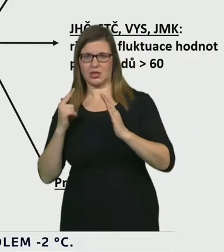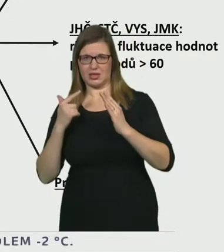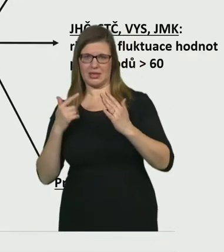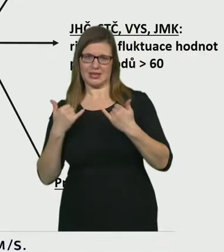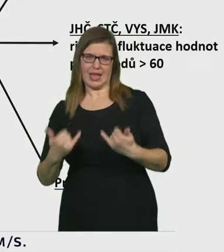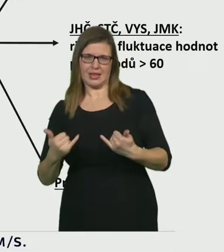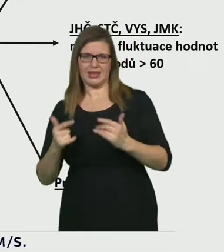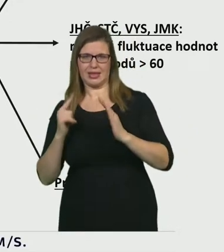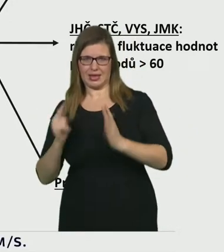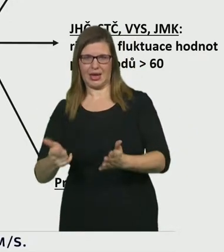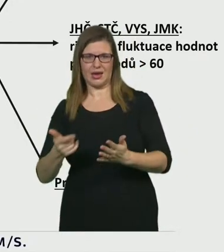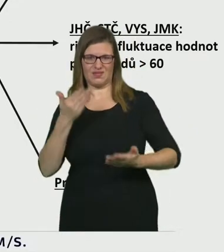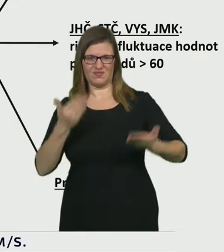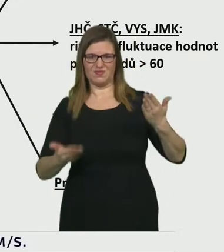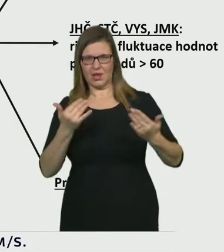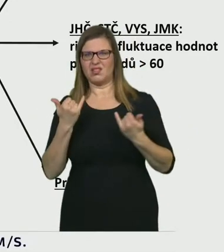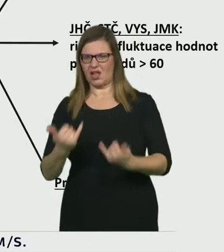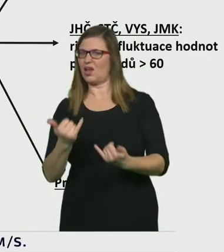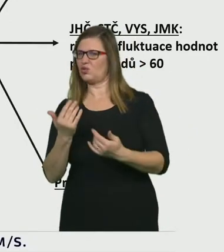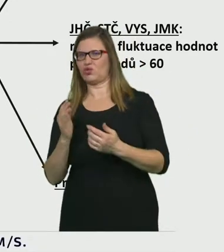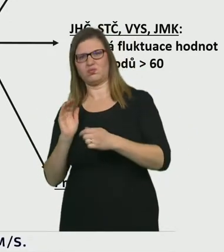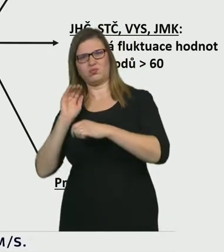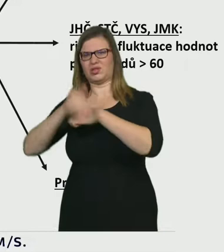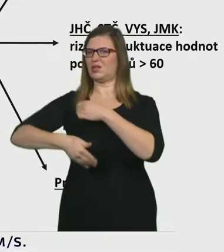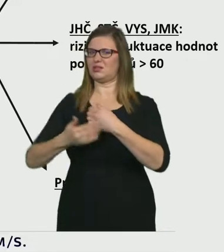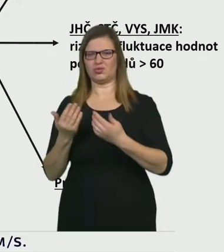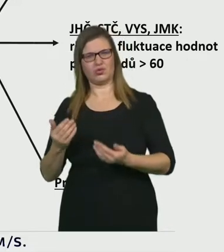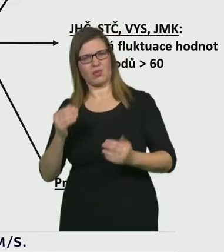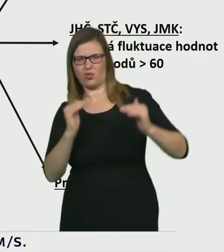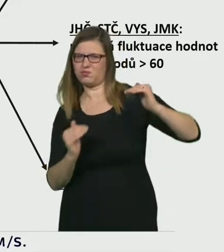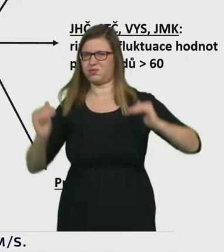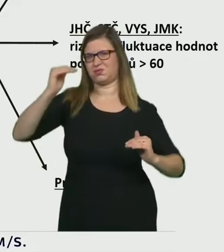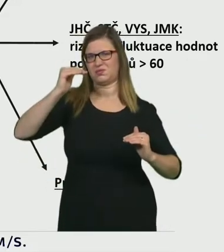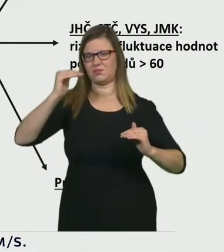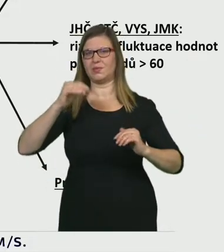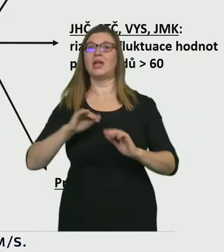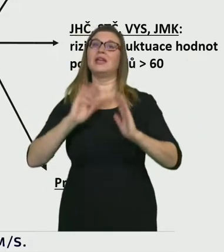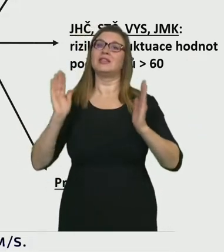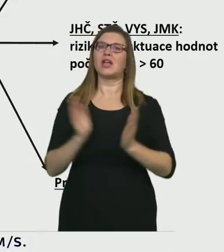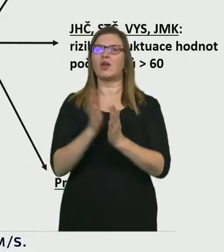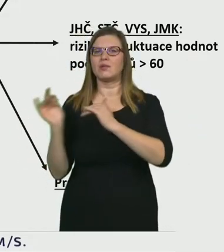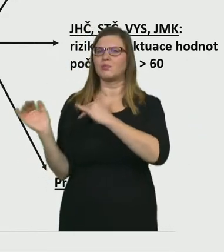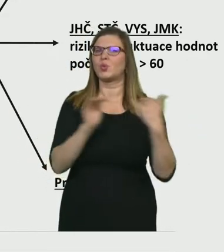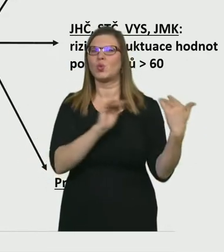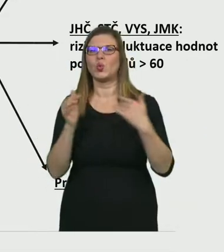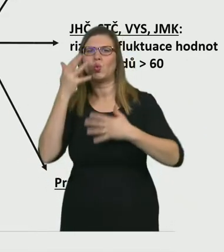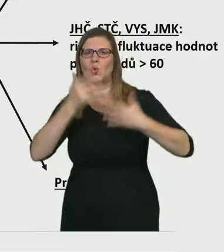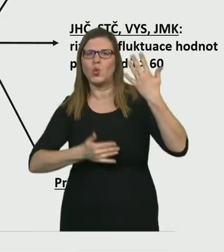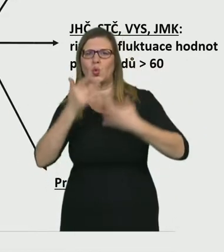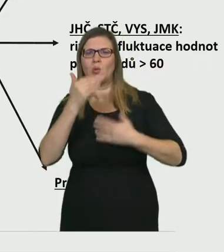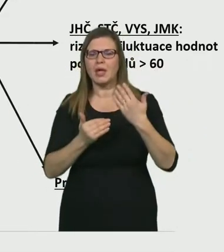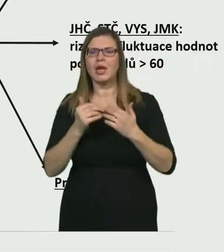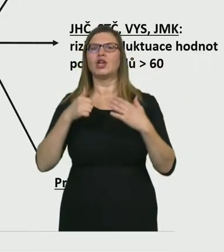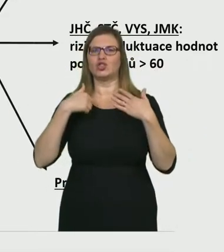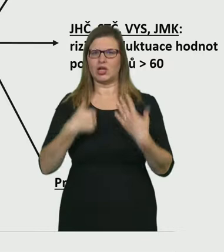To celkové populační skóre stále zůstává na 64, ale pokud by se dál navyšovala ta dynamika a rostlo